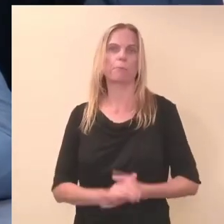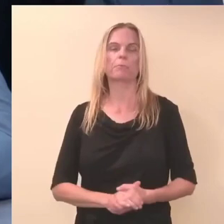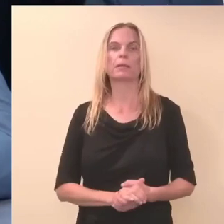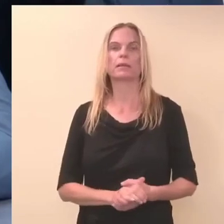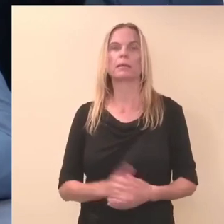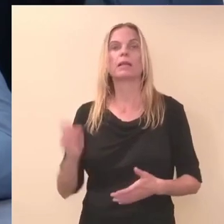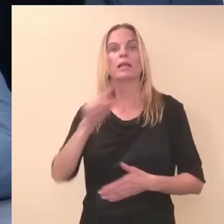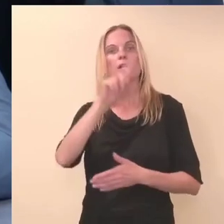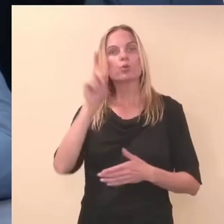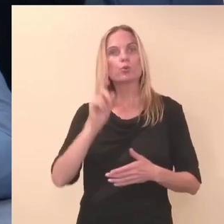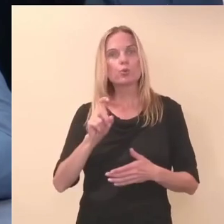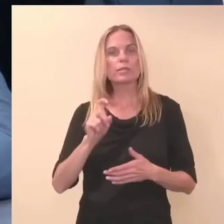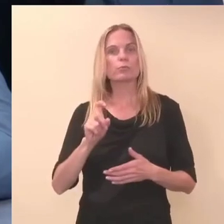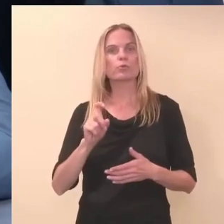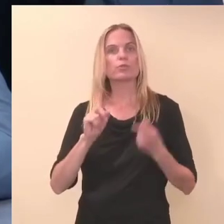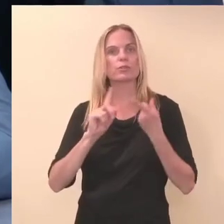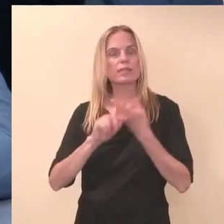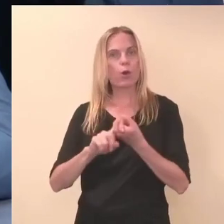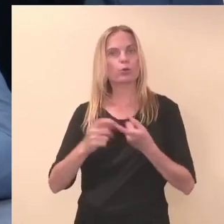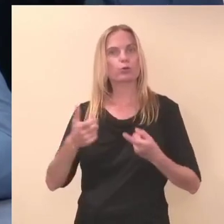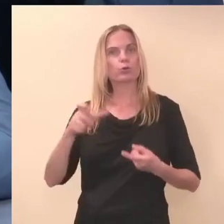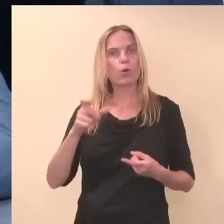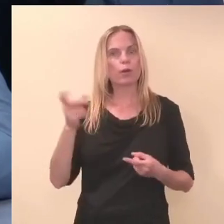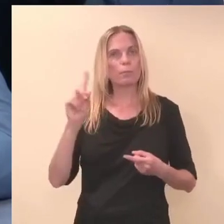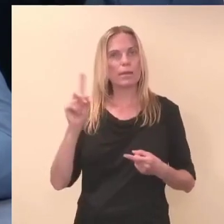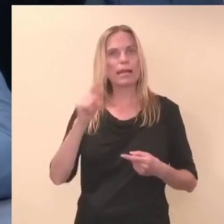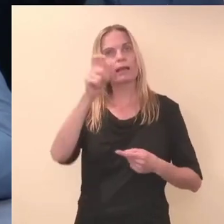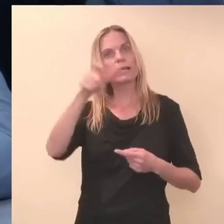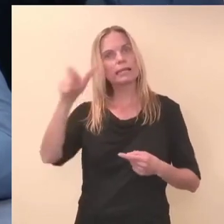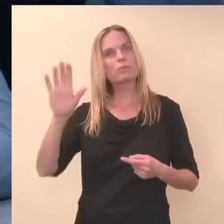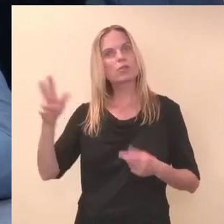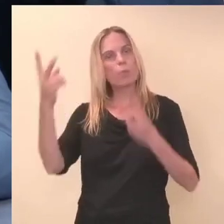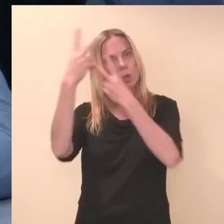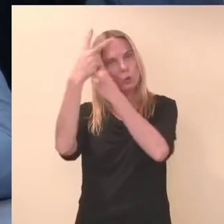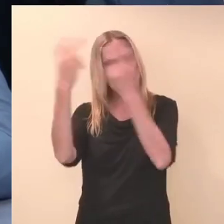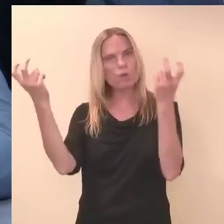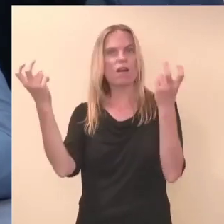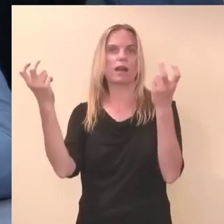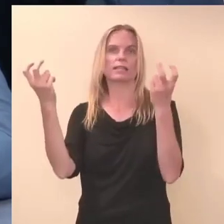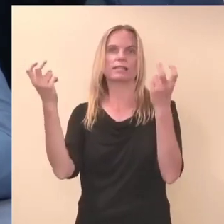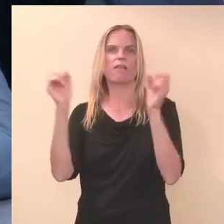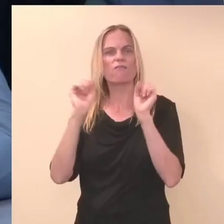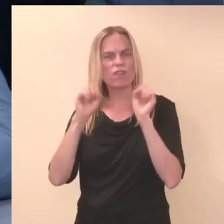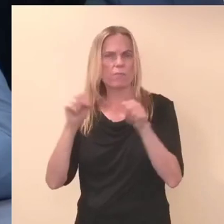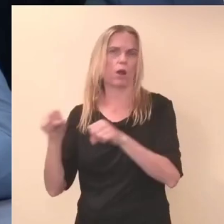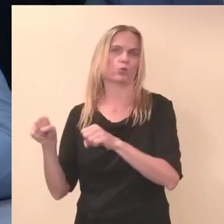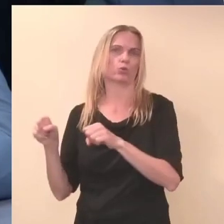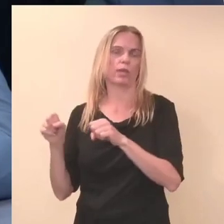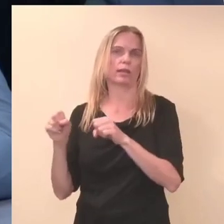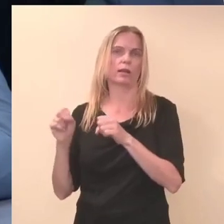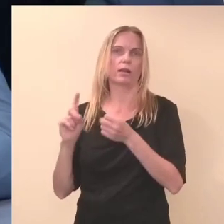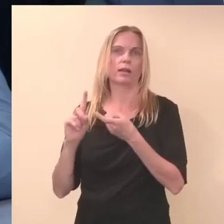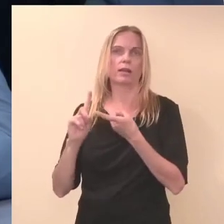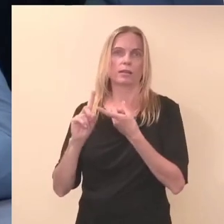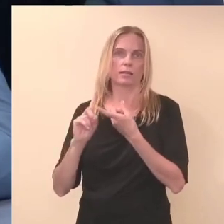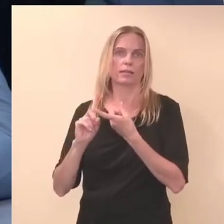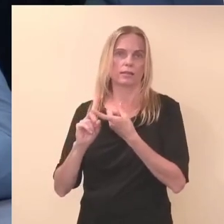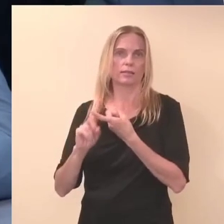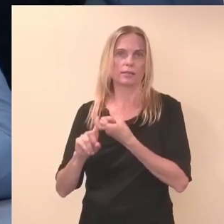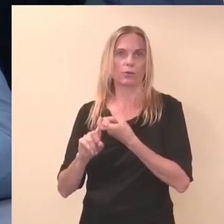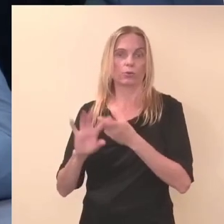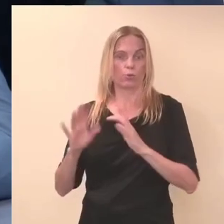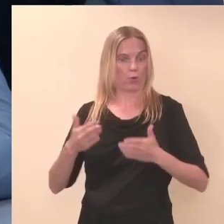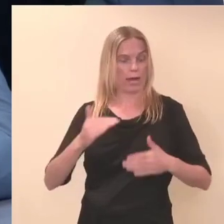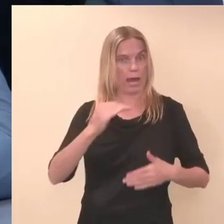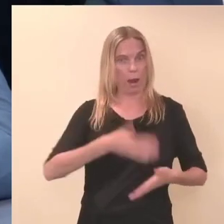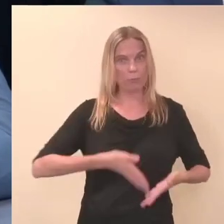lõpkokku võttes väga paljuski ju inimeste nagu turvalises ja võimalustes pärast, ma